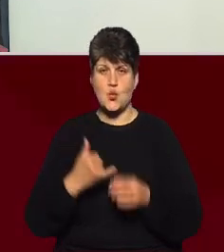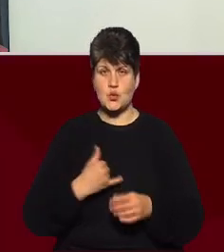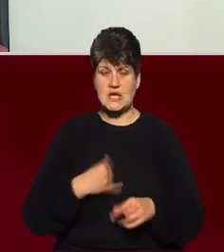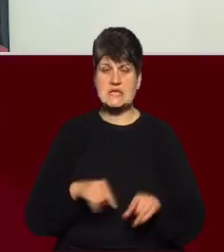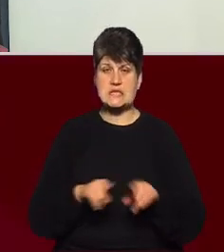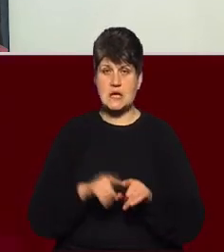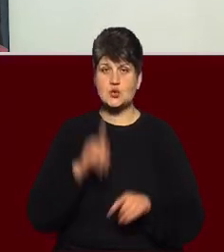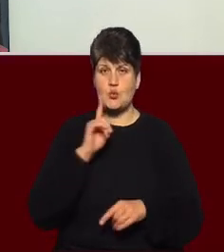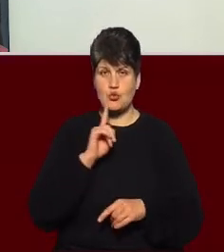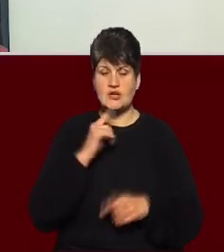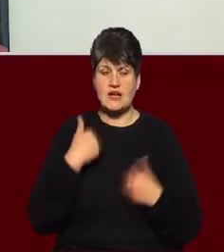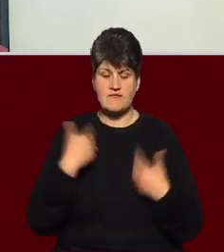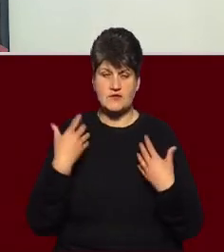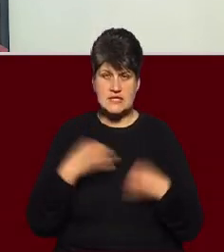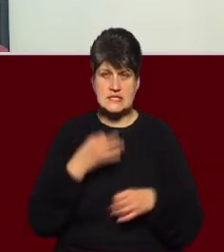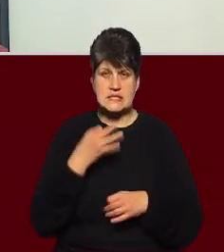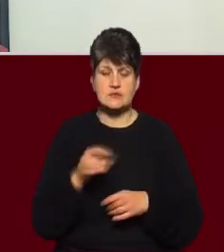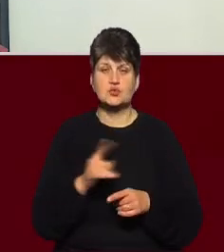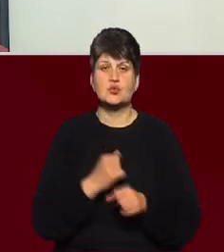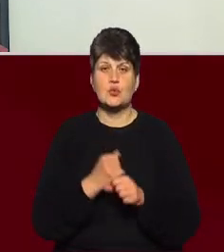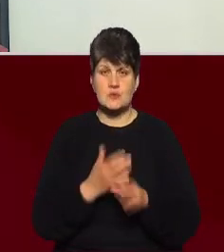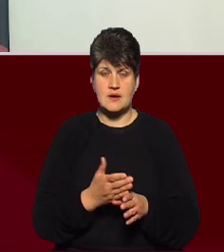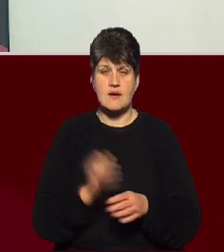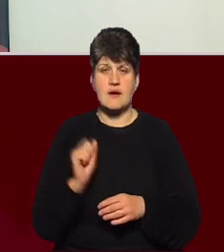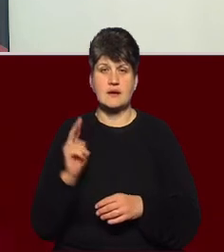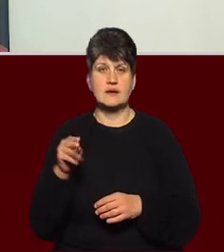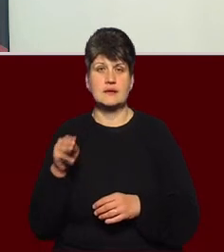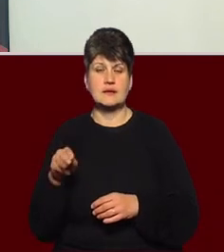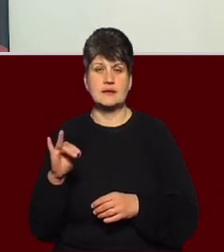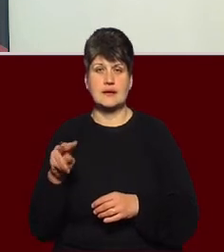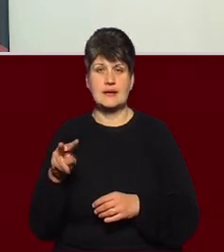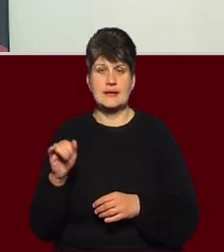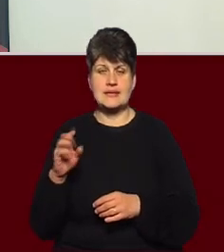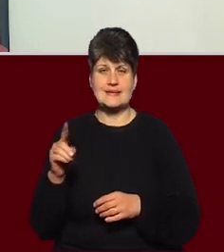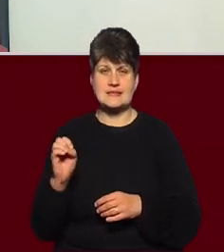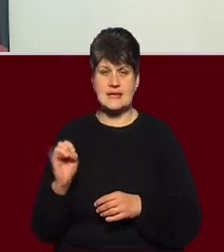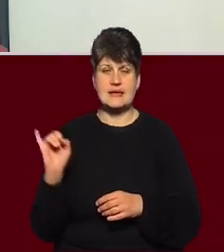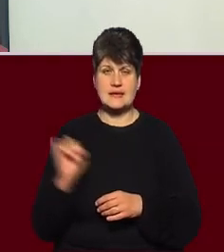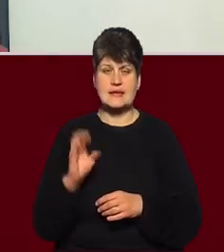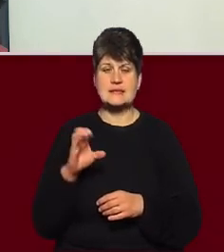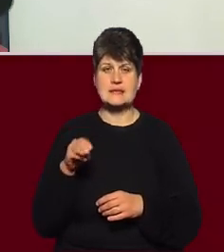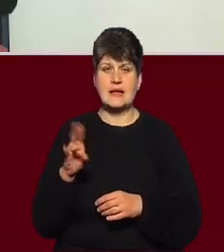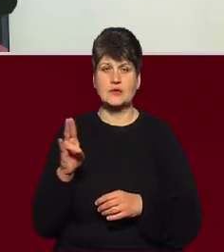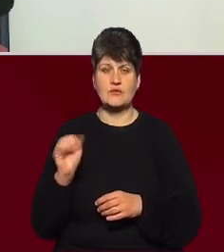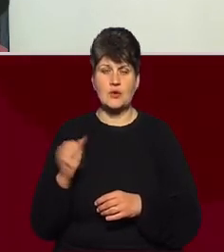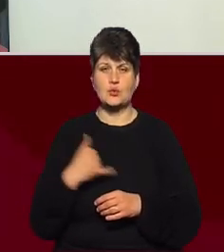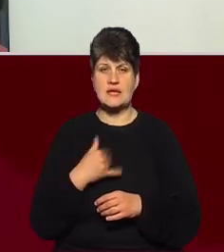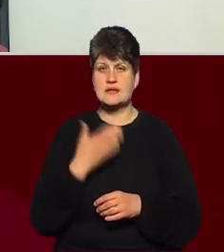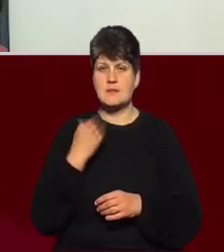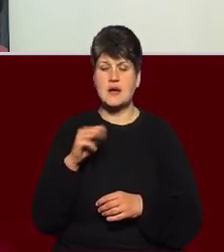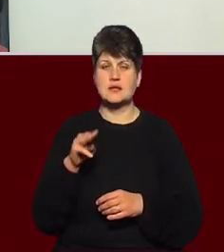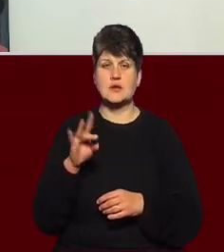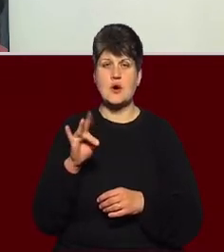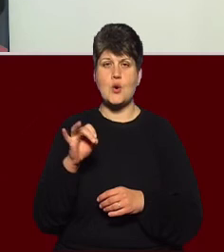які методи у нас роблять, це актелізе і зараз стентування, але в нас немає тромбекстракції. На превеликий жаль. І стентування,